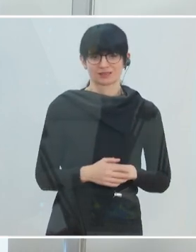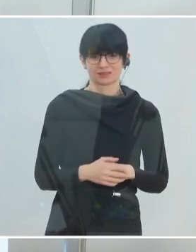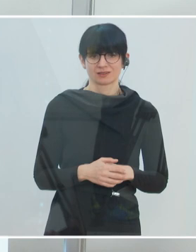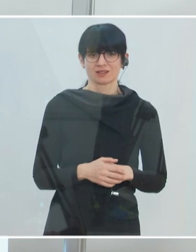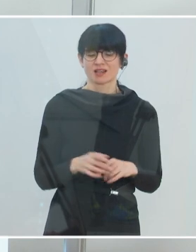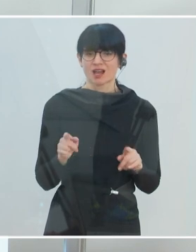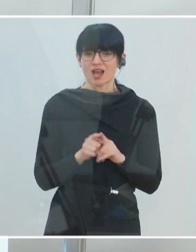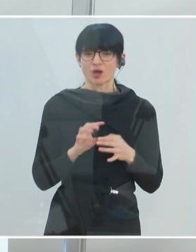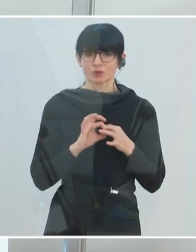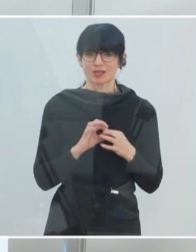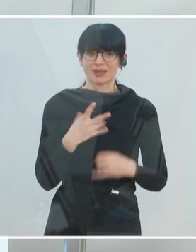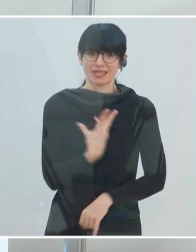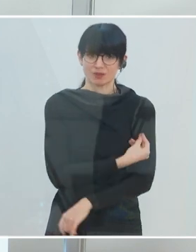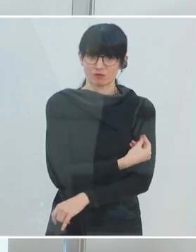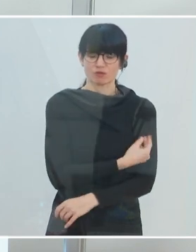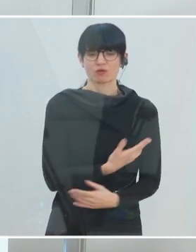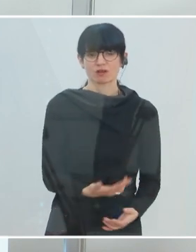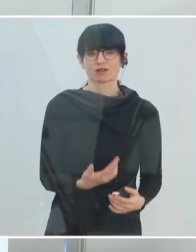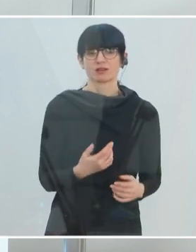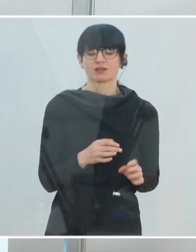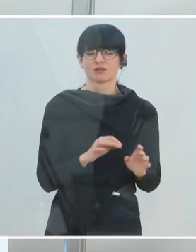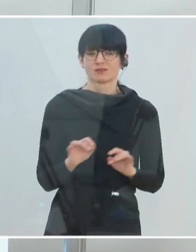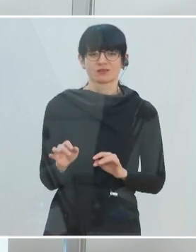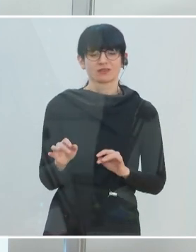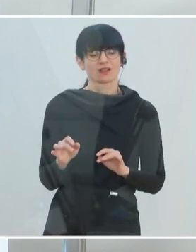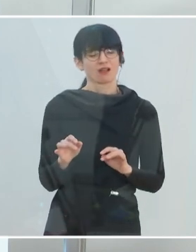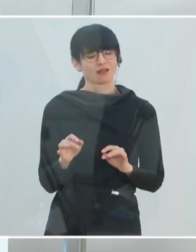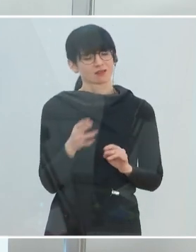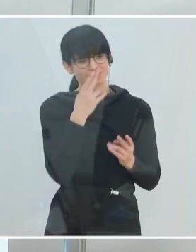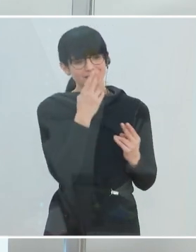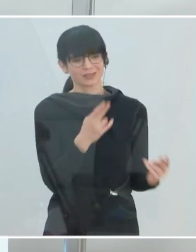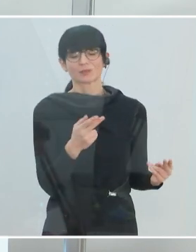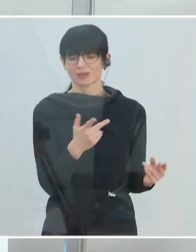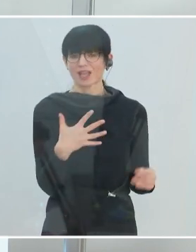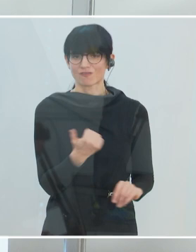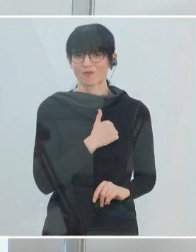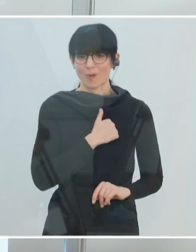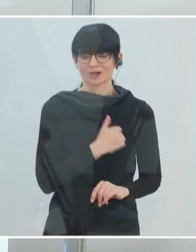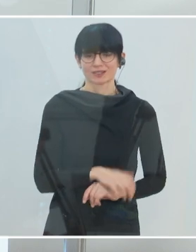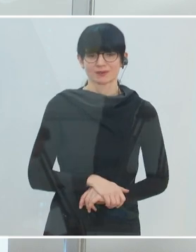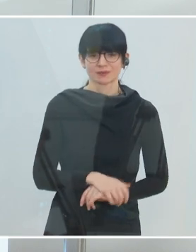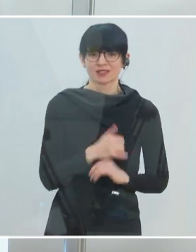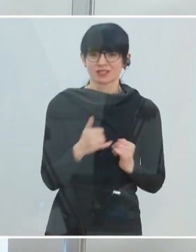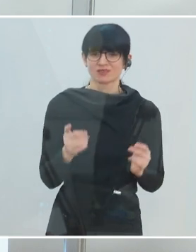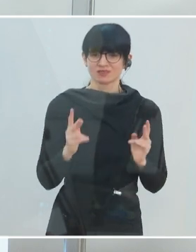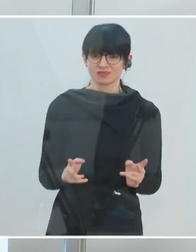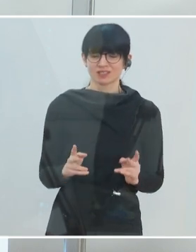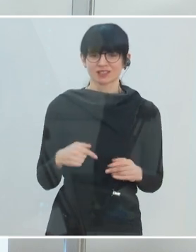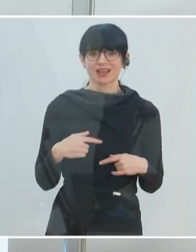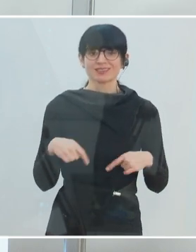Impfung. Ich habe schon gesagt, in Verbindung zu sehen, aber wir bereiten jetzt bereits vor, wie kann ein nächster